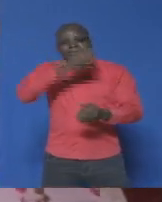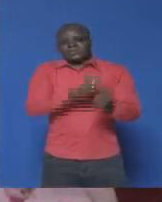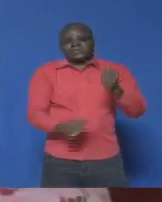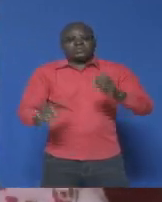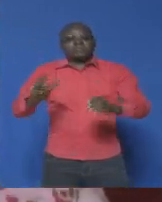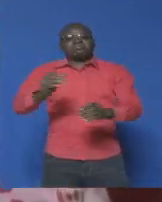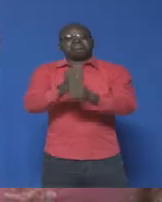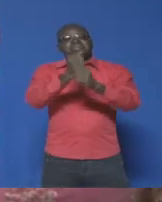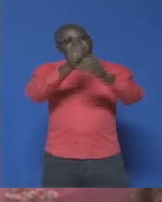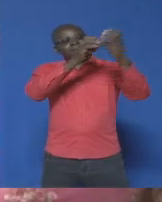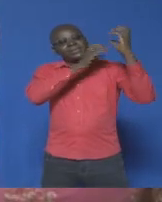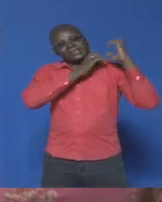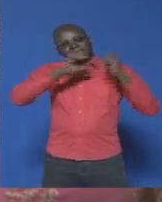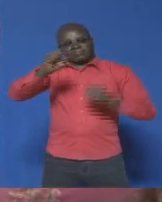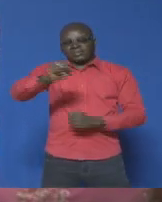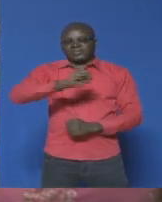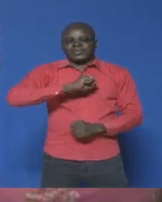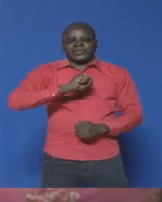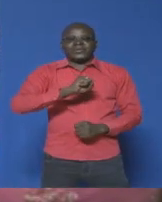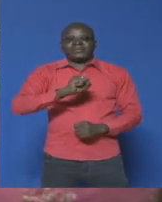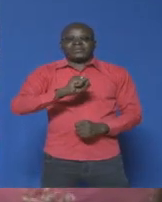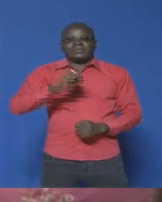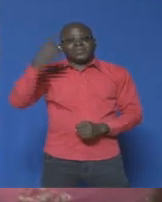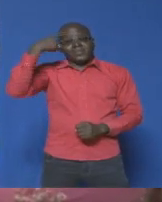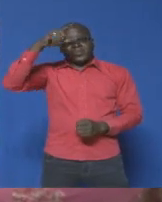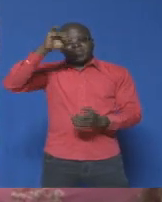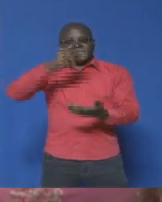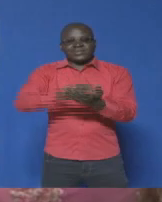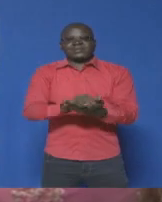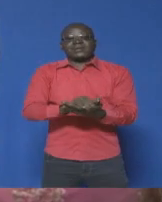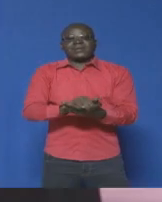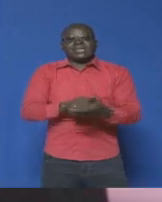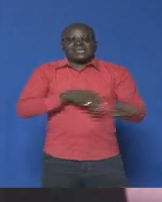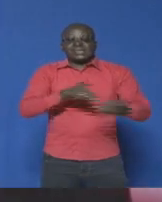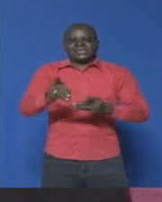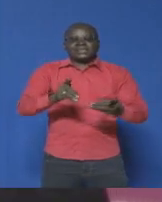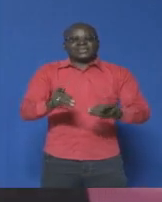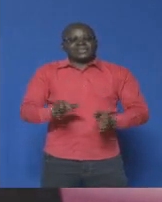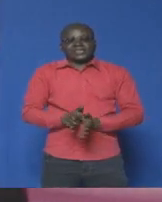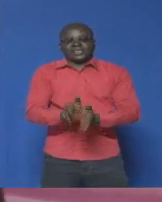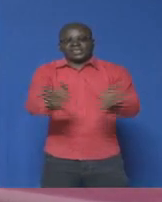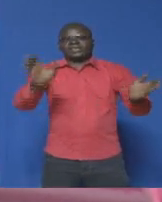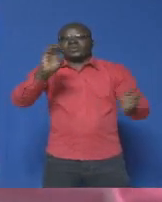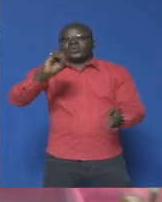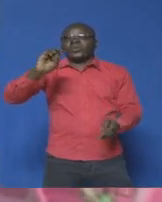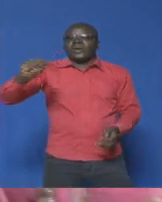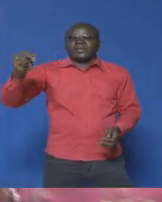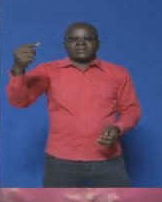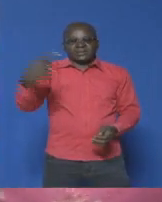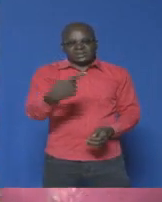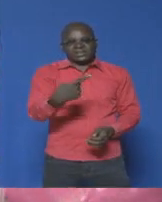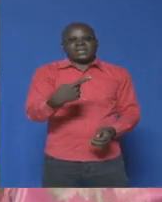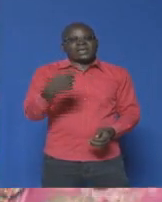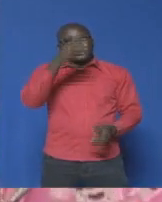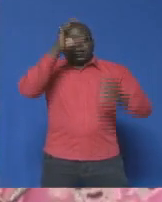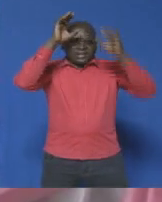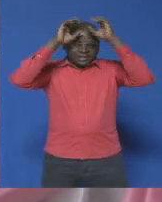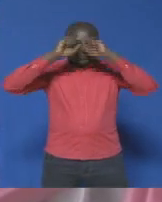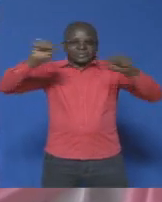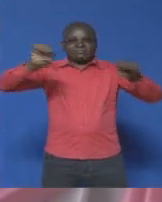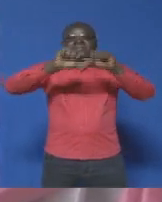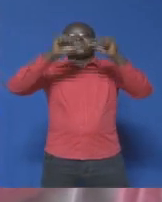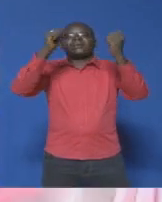plus performant. A l'occasion, la directrice générale de l'ONG Guipaigo et la présidente de l'Association